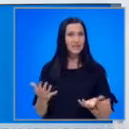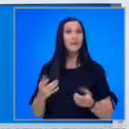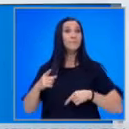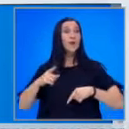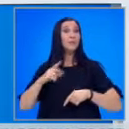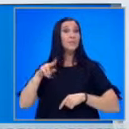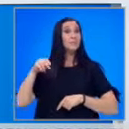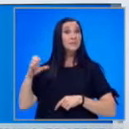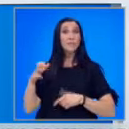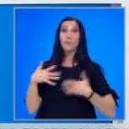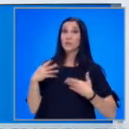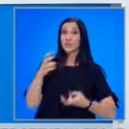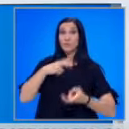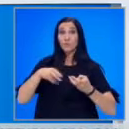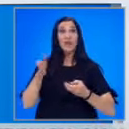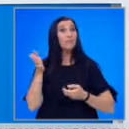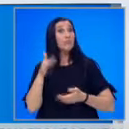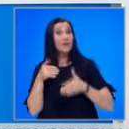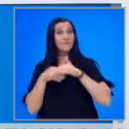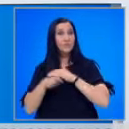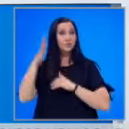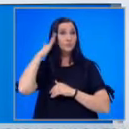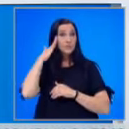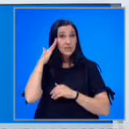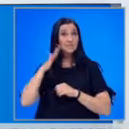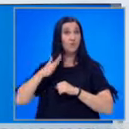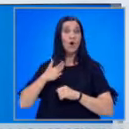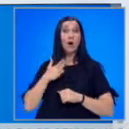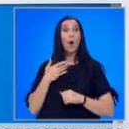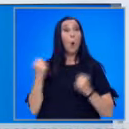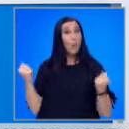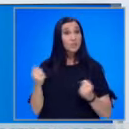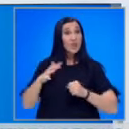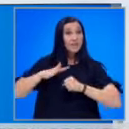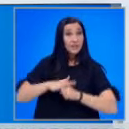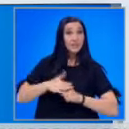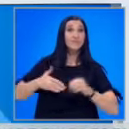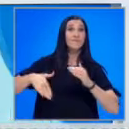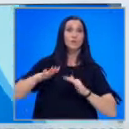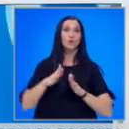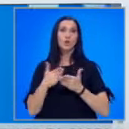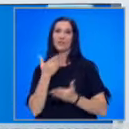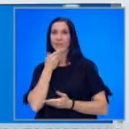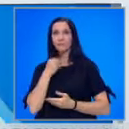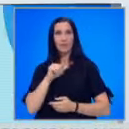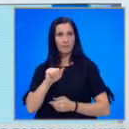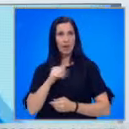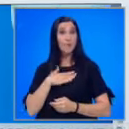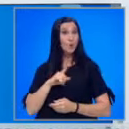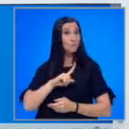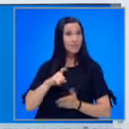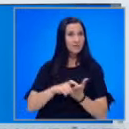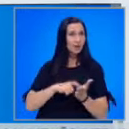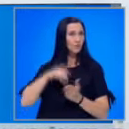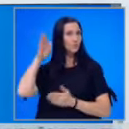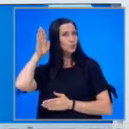свободи пак поиска да се провари дали вътрешното министерство упражнявало натиск върху членове и симпатизанти на партиите. Имало ли е незаконно